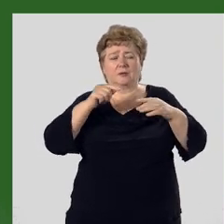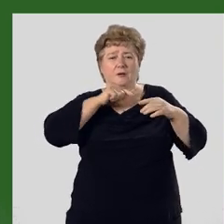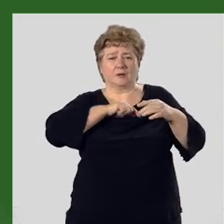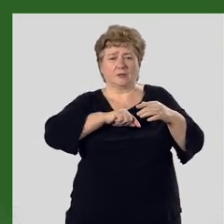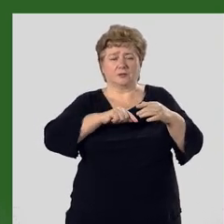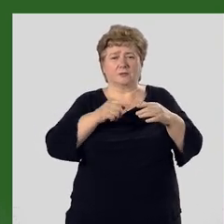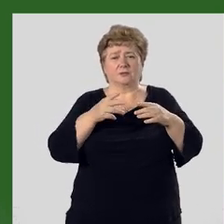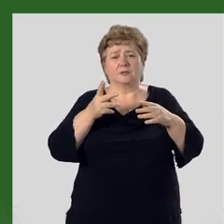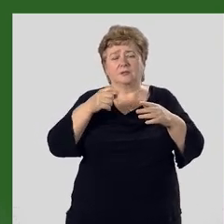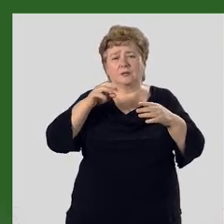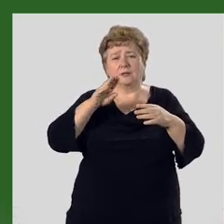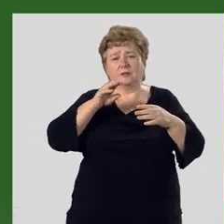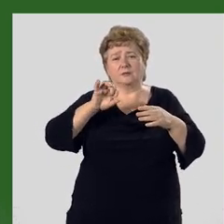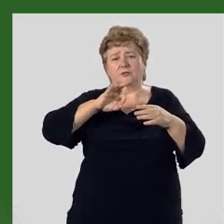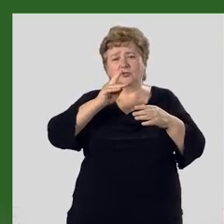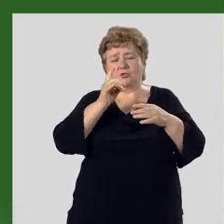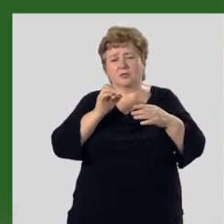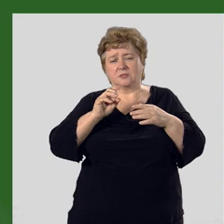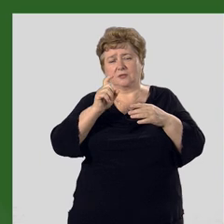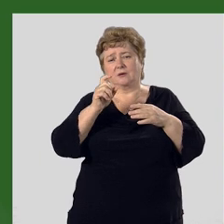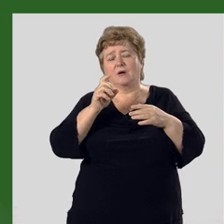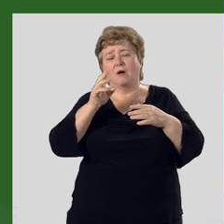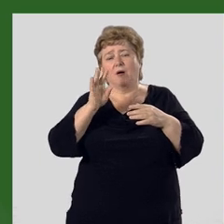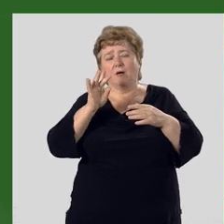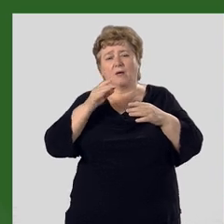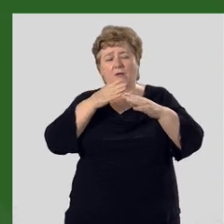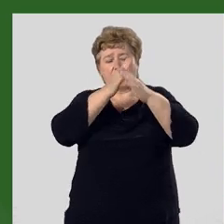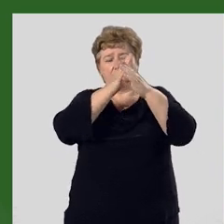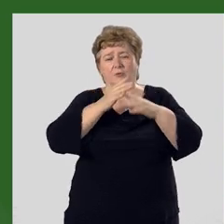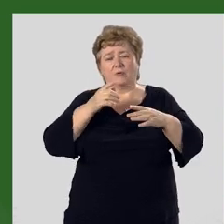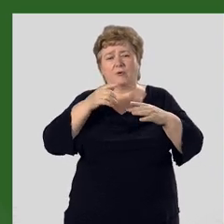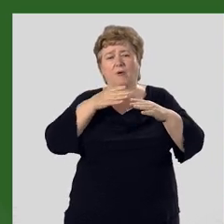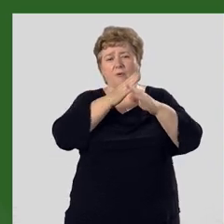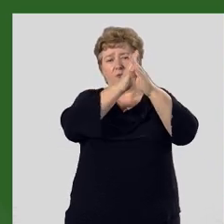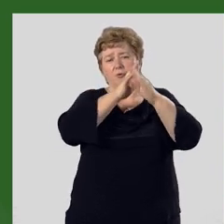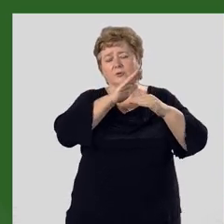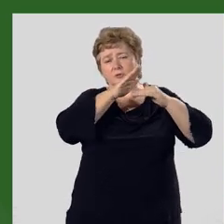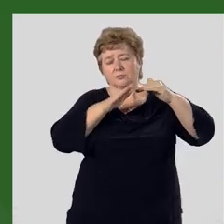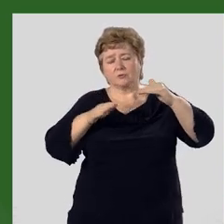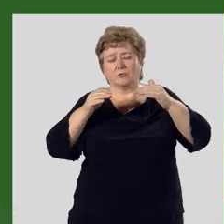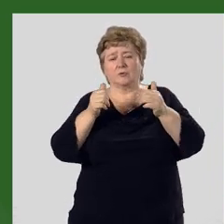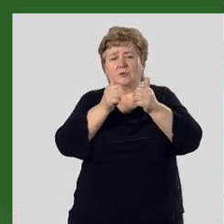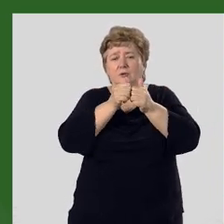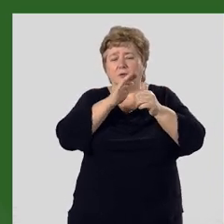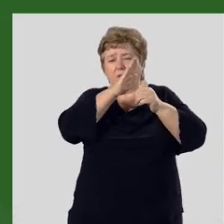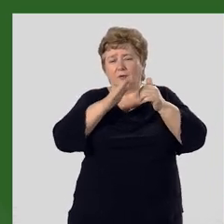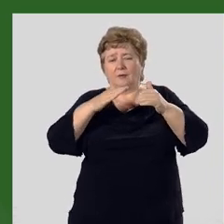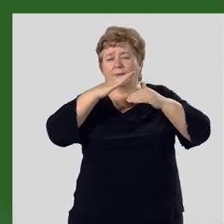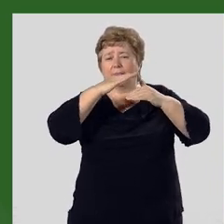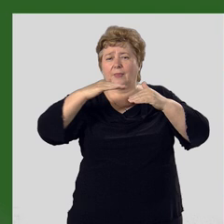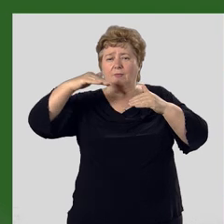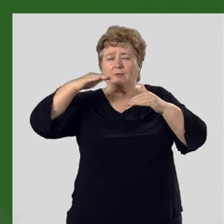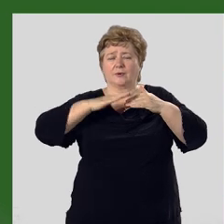характерны и для теньшанских гор. На горных склонах, в предгорьях и наклонных